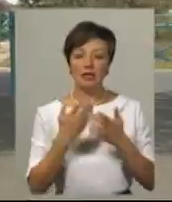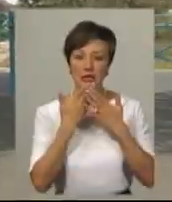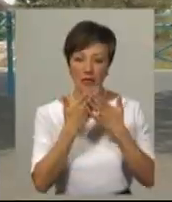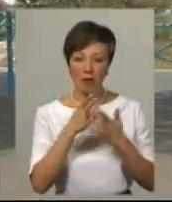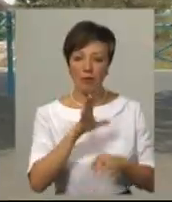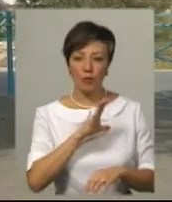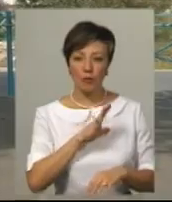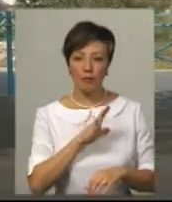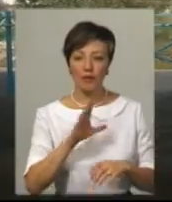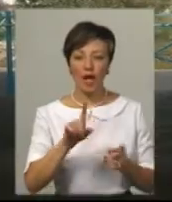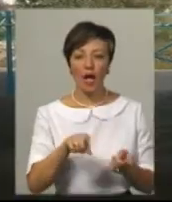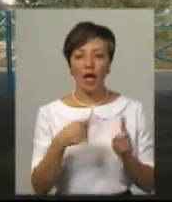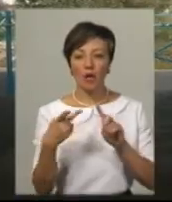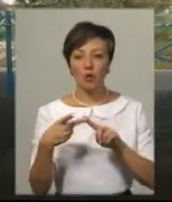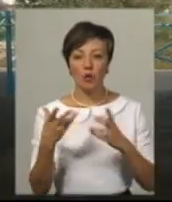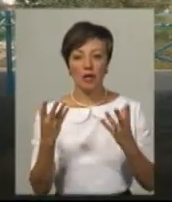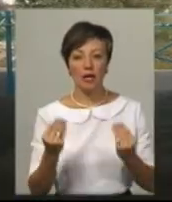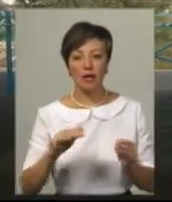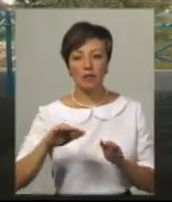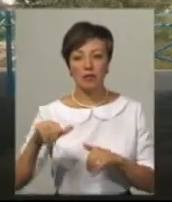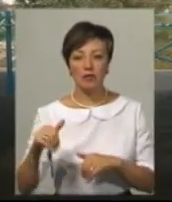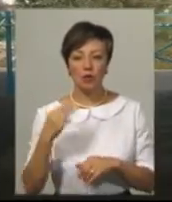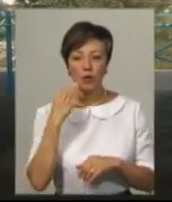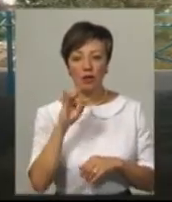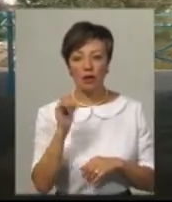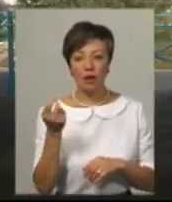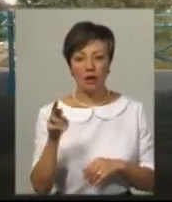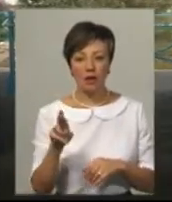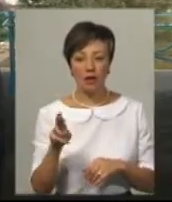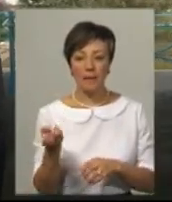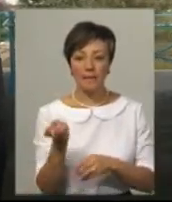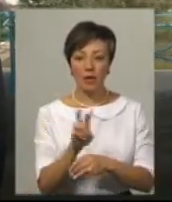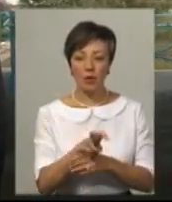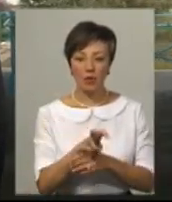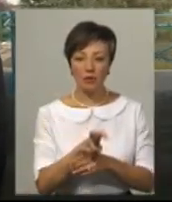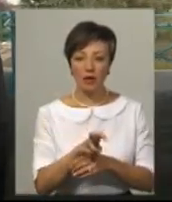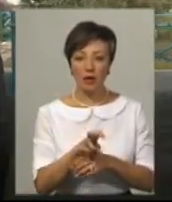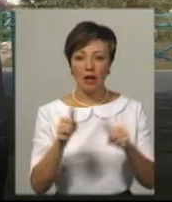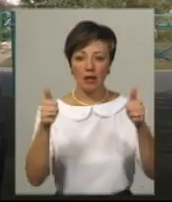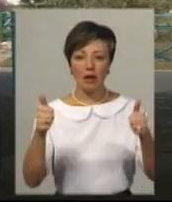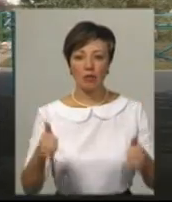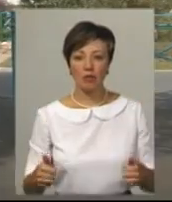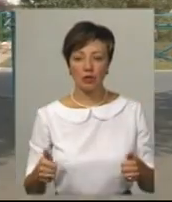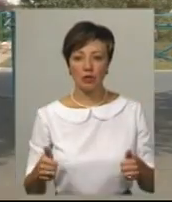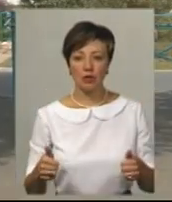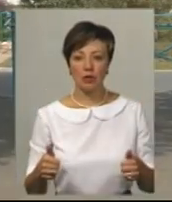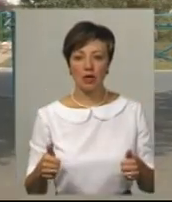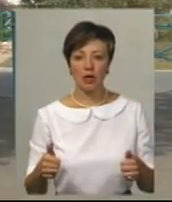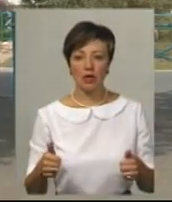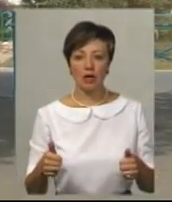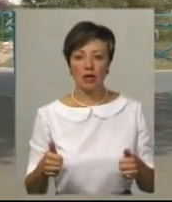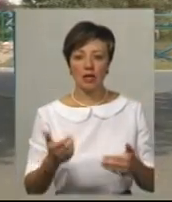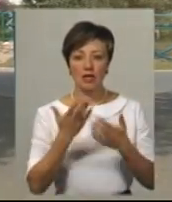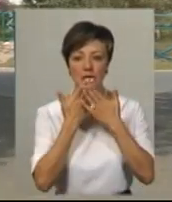був. Прийшли ми на другий день, я пас в череду після тітера, і приходимо, таблички, пригоняємо, таблички набити,